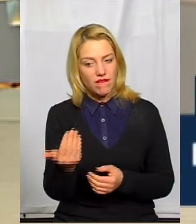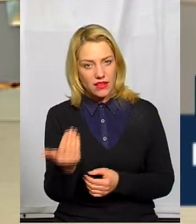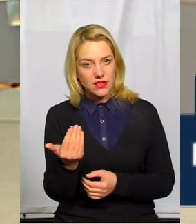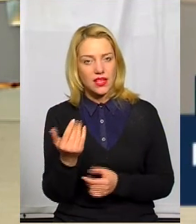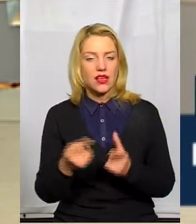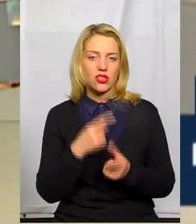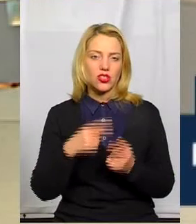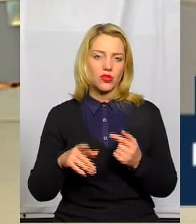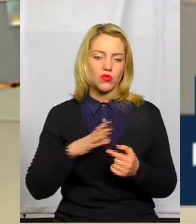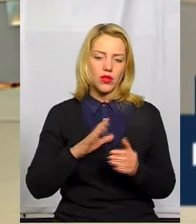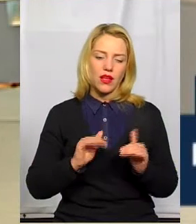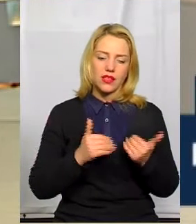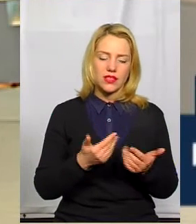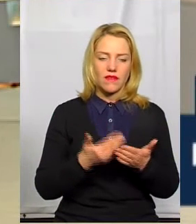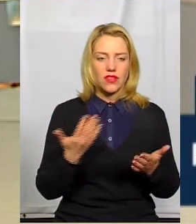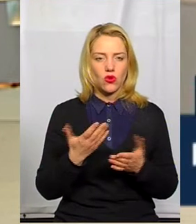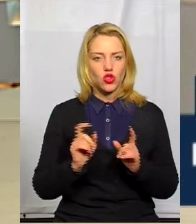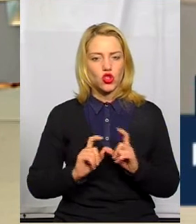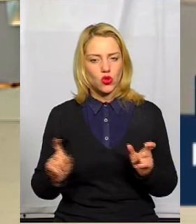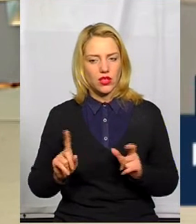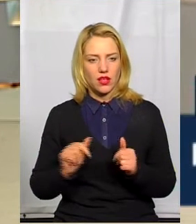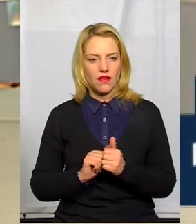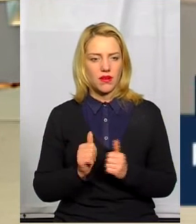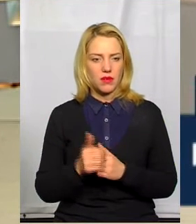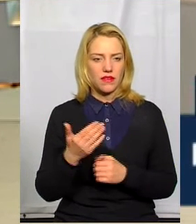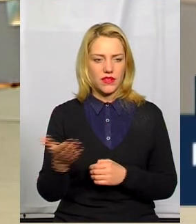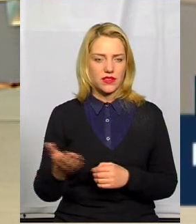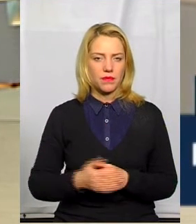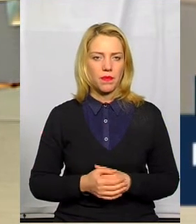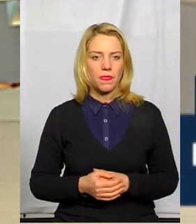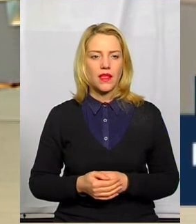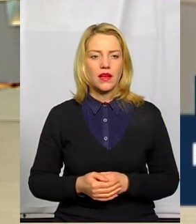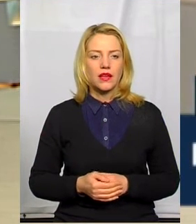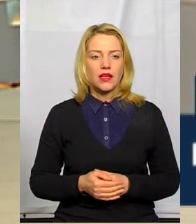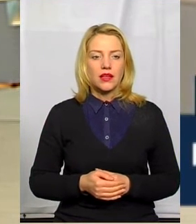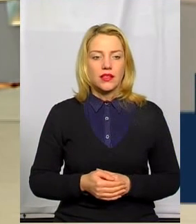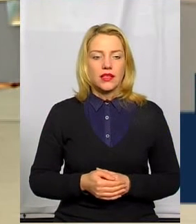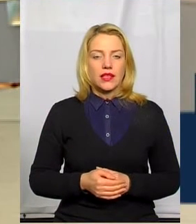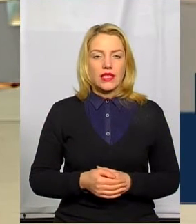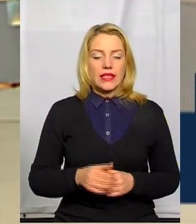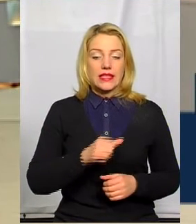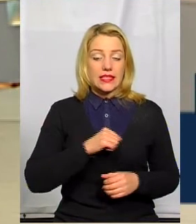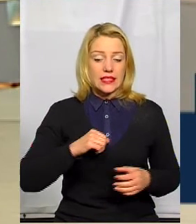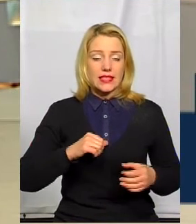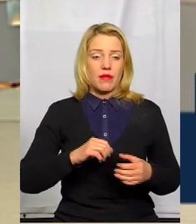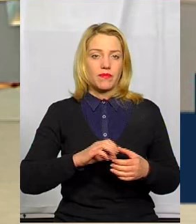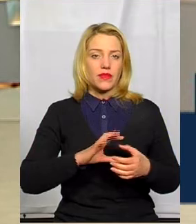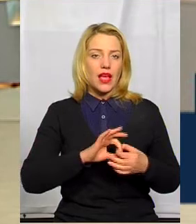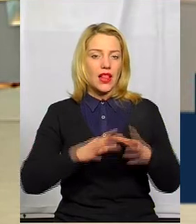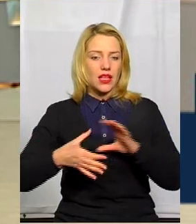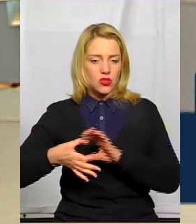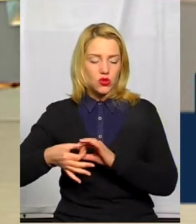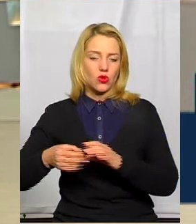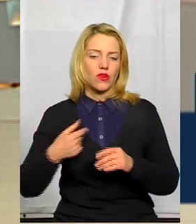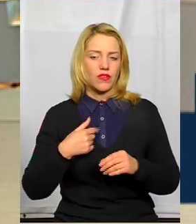була ініціатива, можливо, від якоїсь школи, яка ви передали, можливо, вас? Конкретно, в принципі, сам ланцюг, він другий рік поспіль організовується